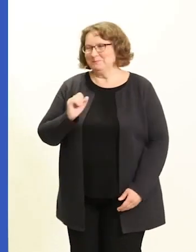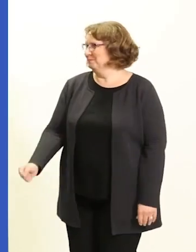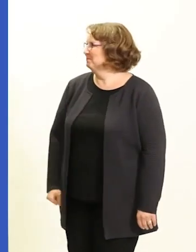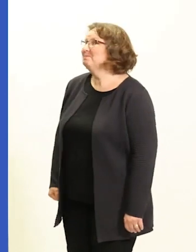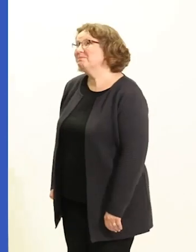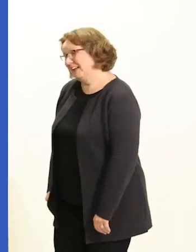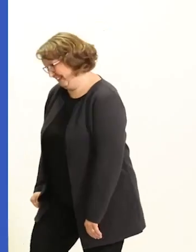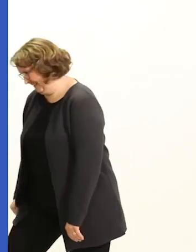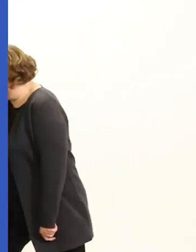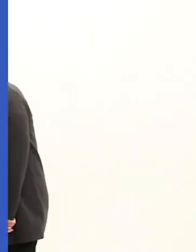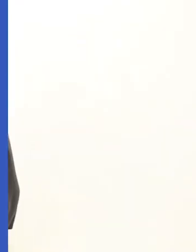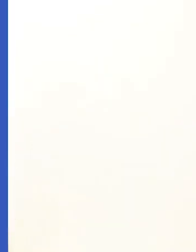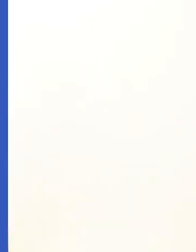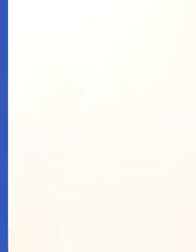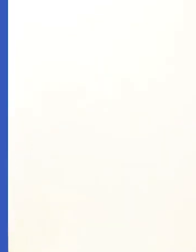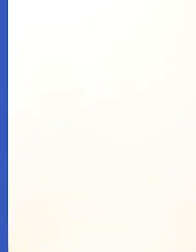Outi.